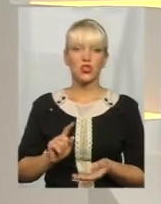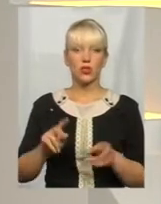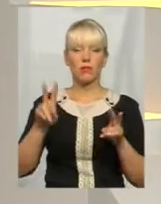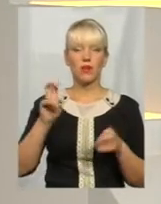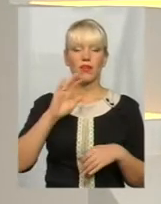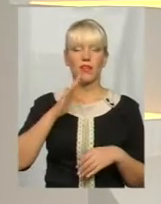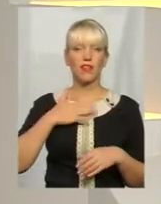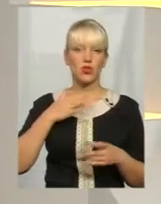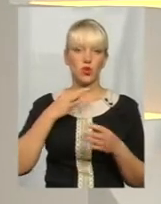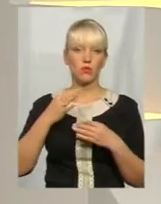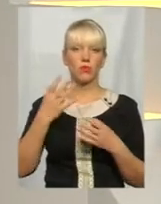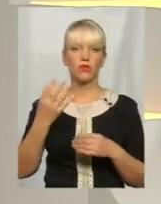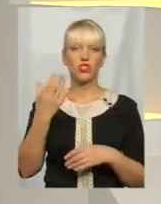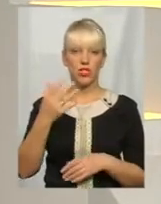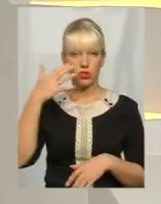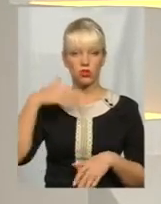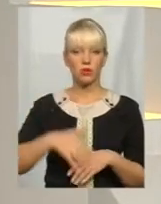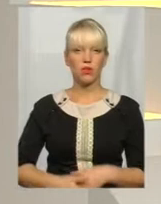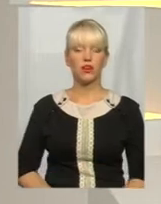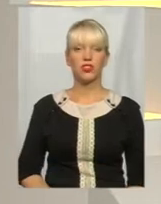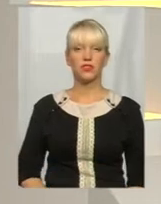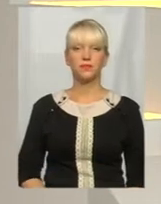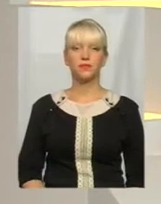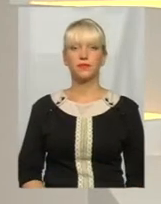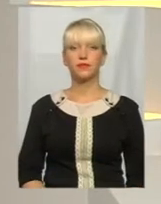нашої розмови був ще зрозуміліший. Отож, прошу.